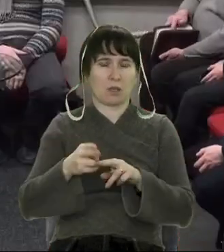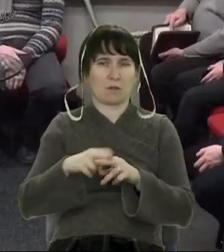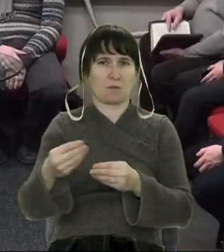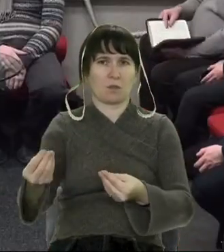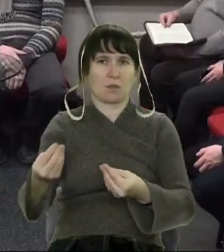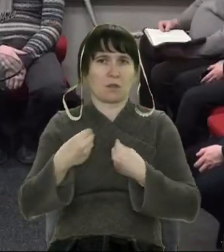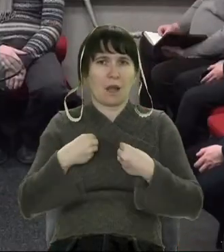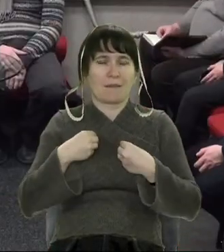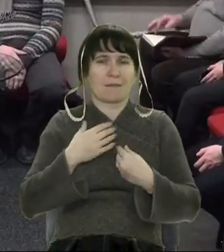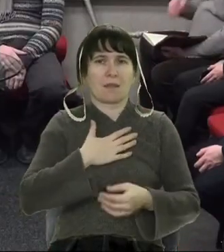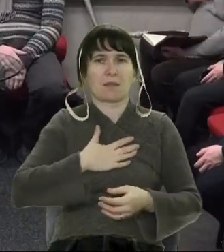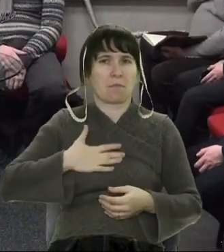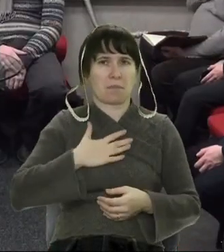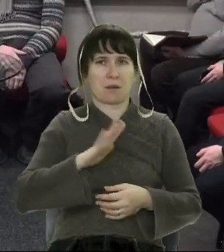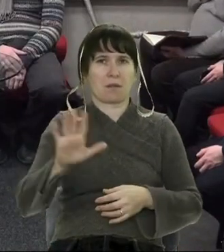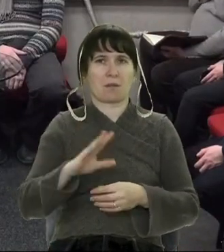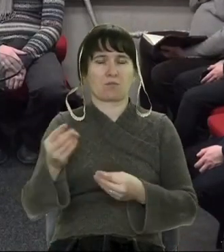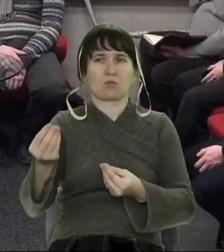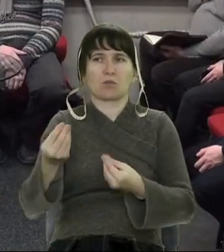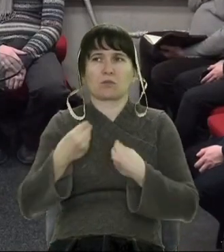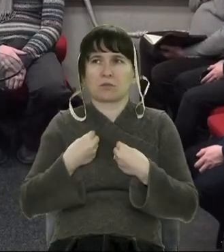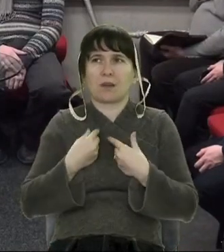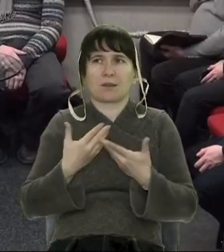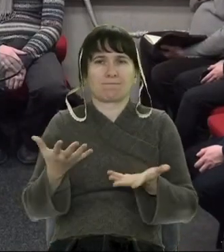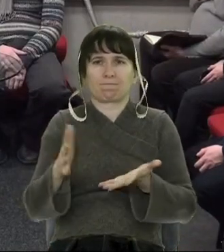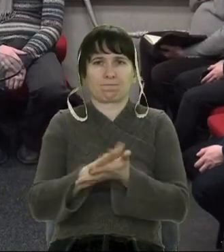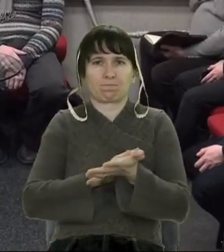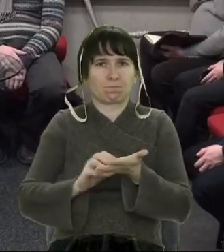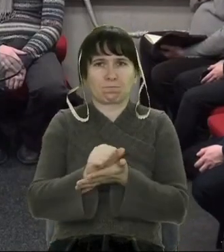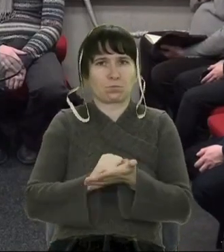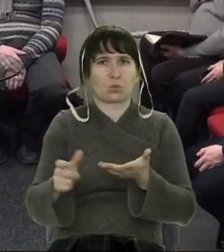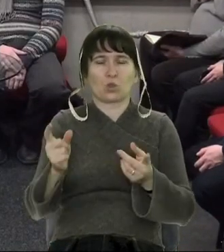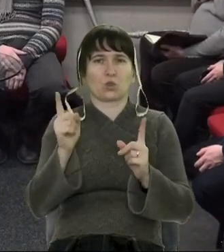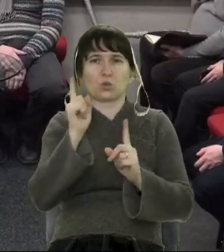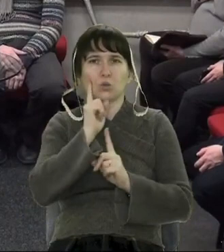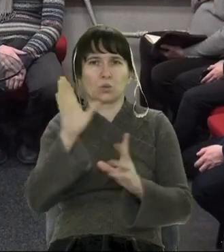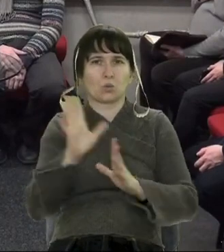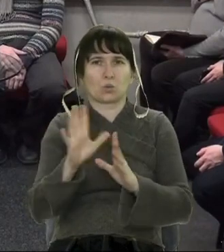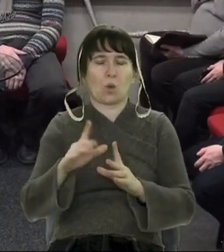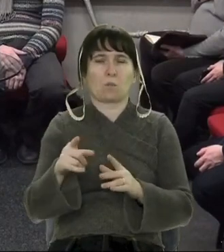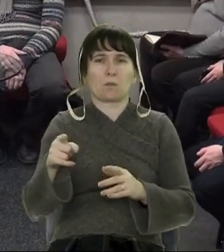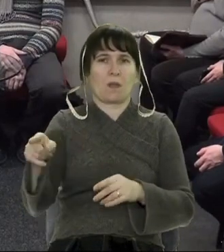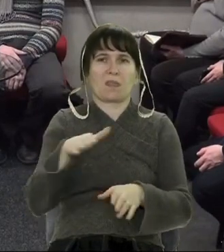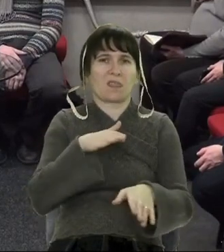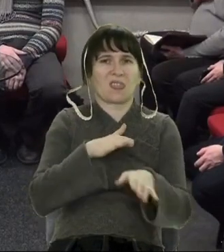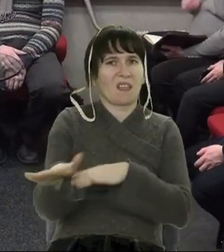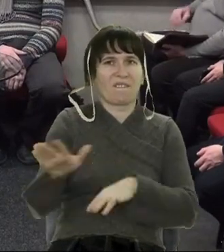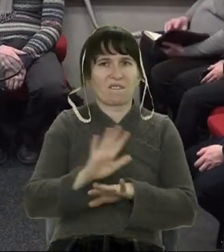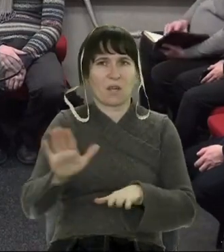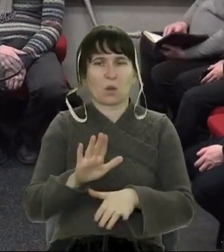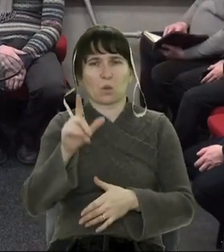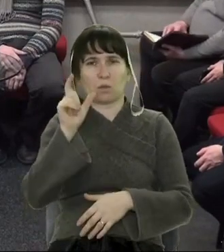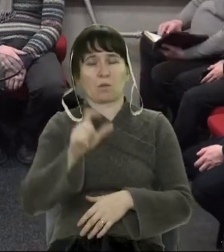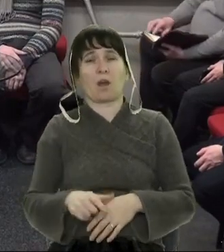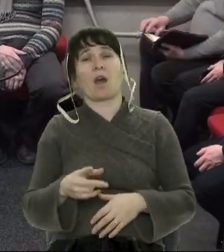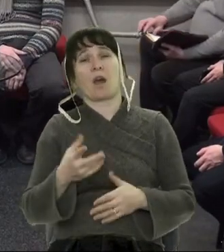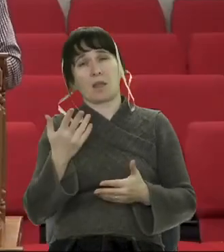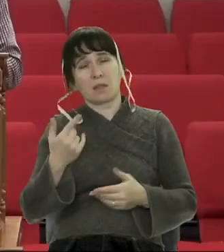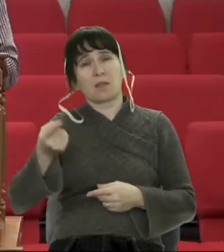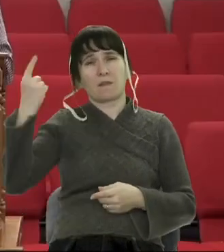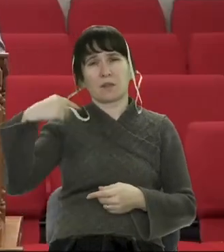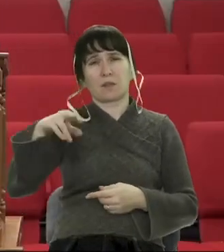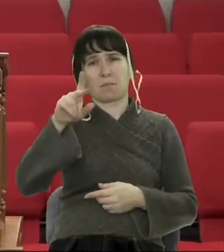може хтось нас підвести. Ось про такі певні речі ми говорили минулої п'ятниці, що недобре людині бути